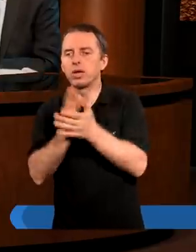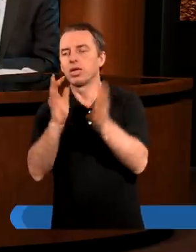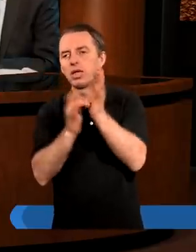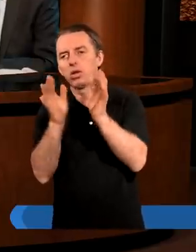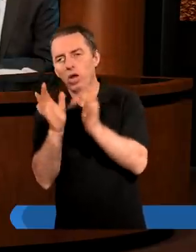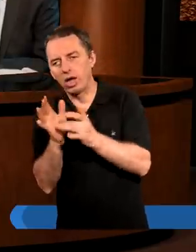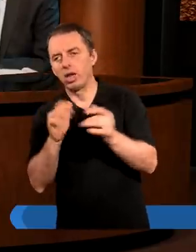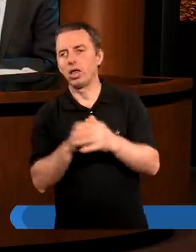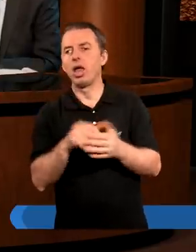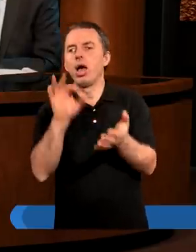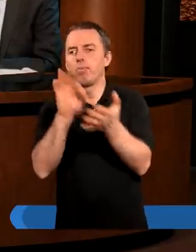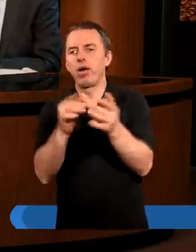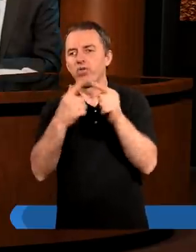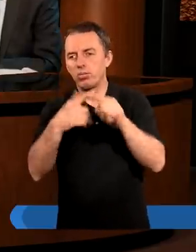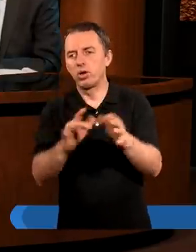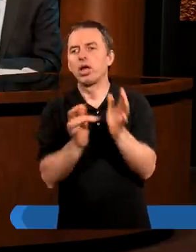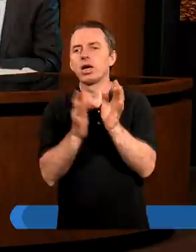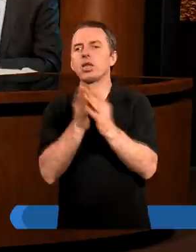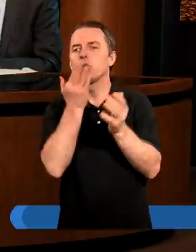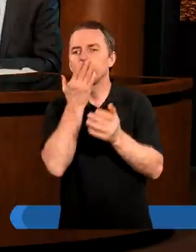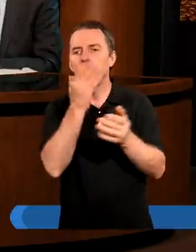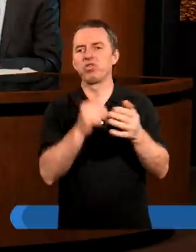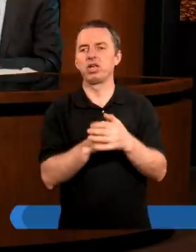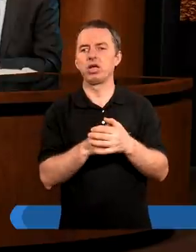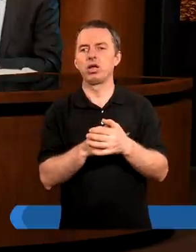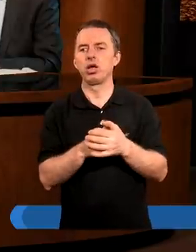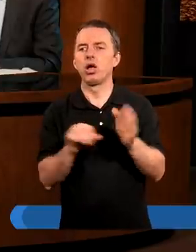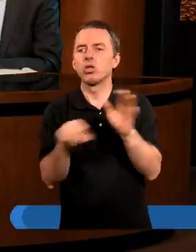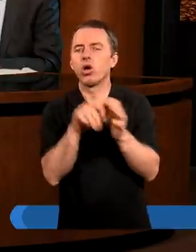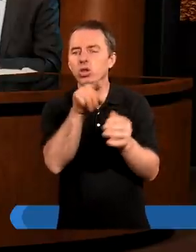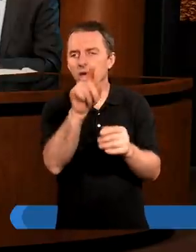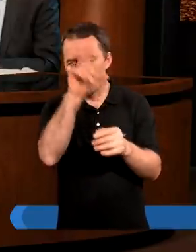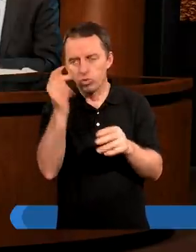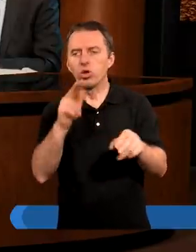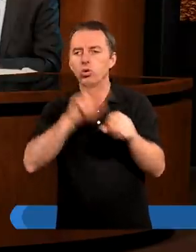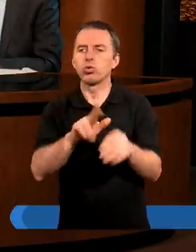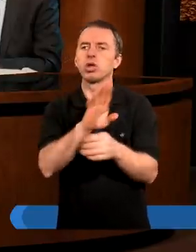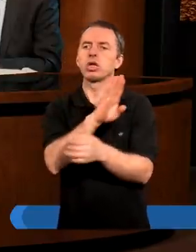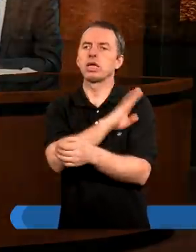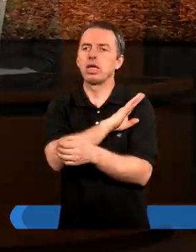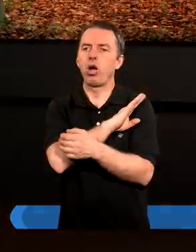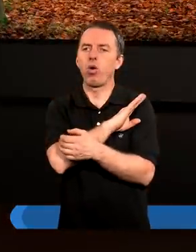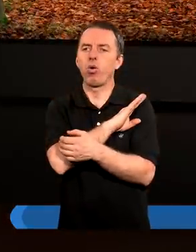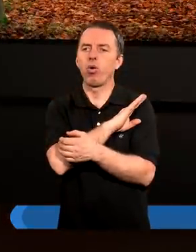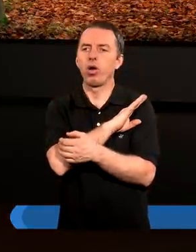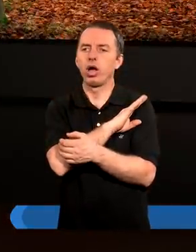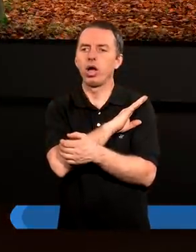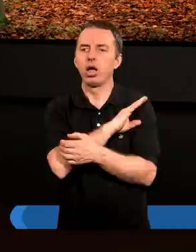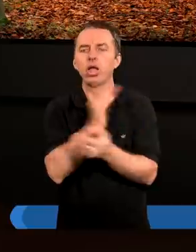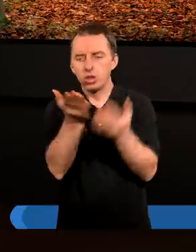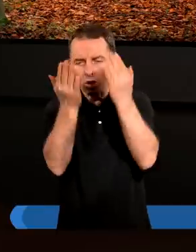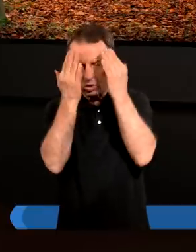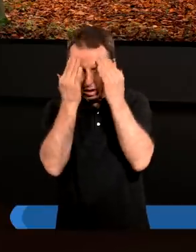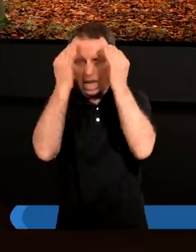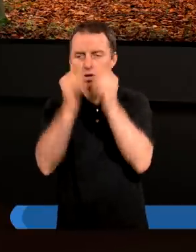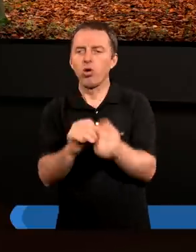Chrystusa i w pewnym momencie Chrystus mówi do tych ludzi, którzy zginą, doznają